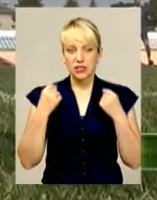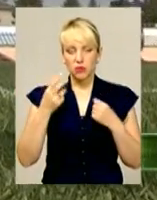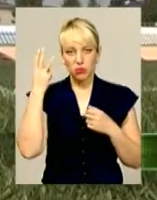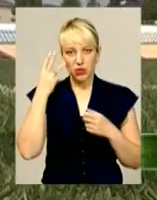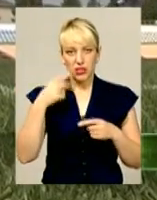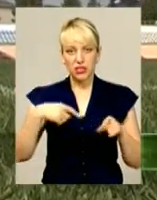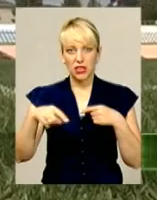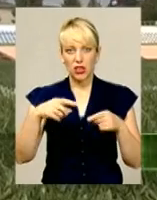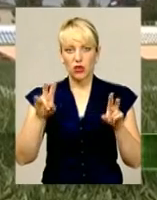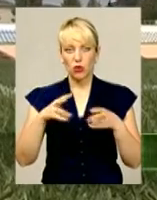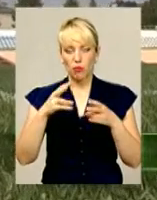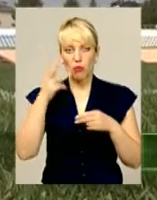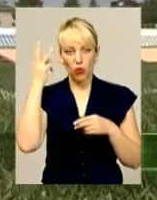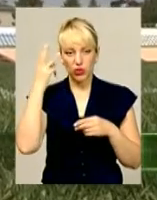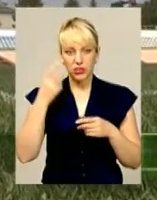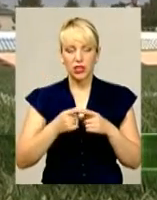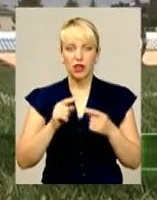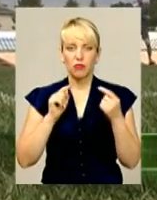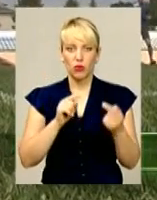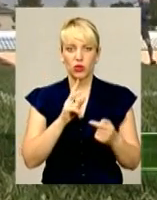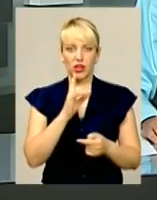домашнього матчу проти Кременчуського Кремення.